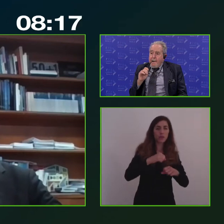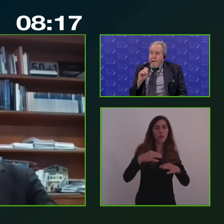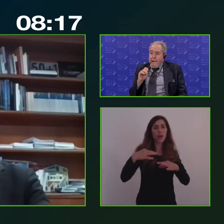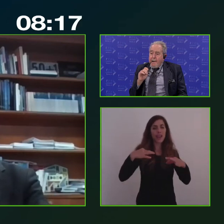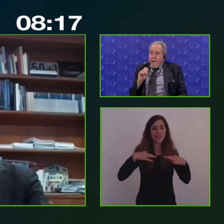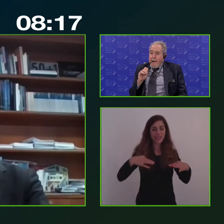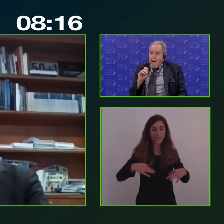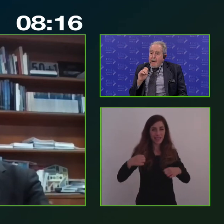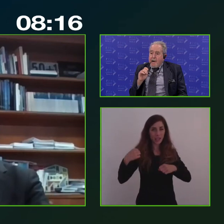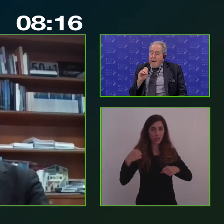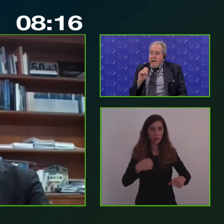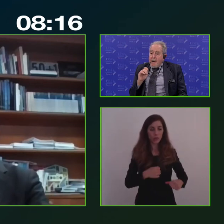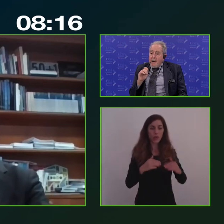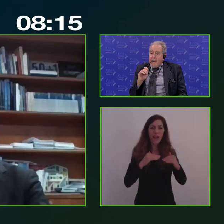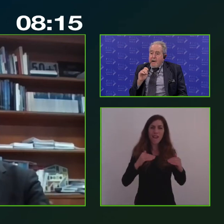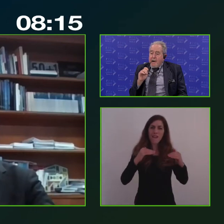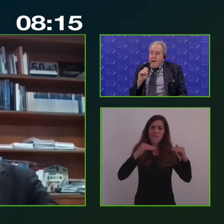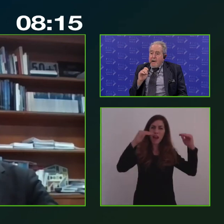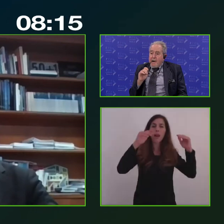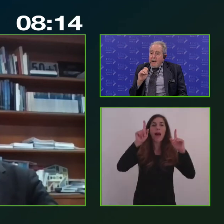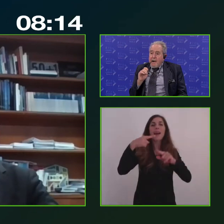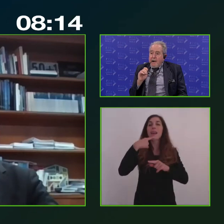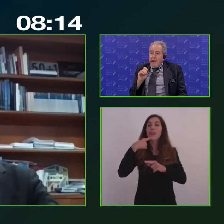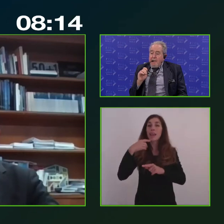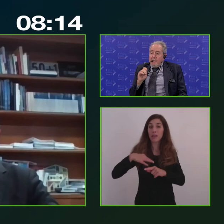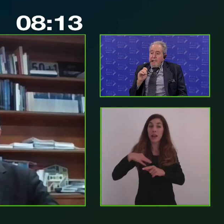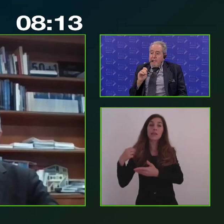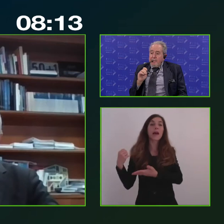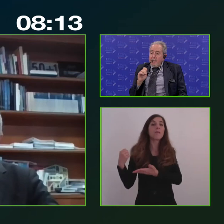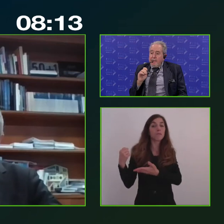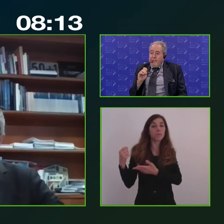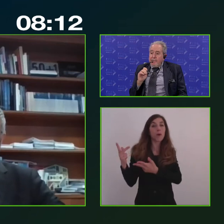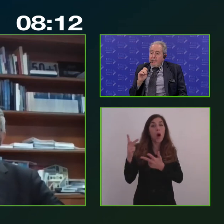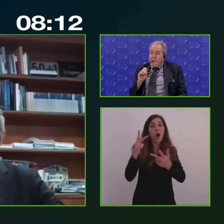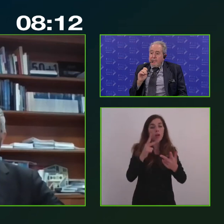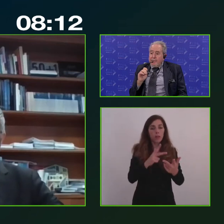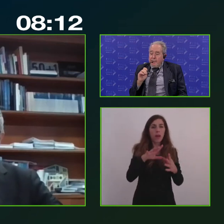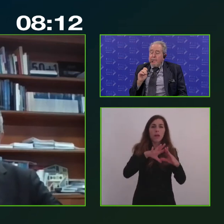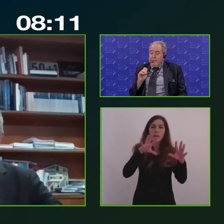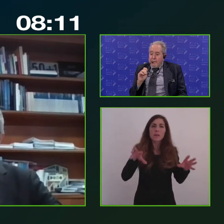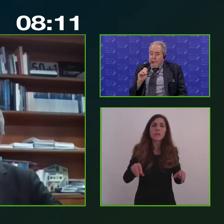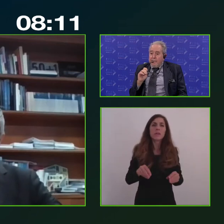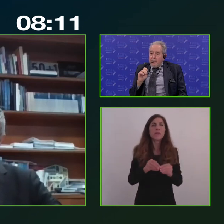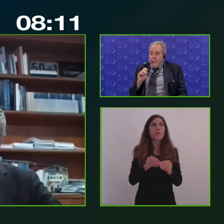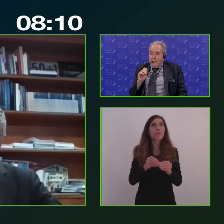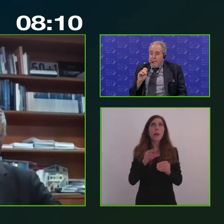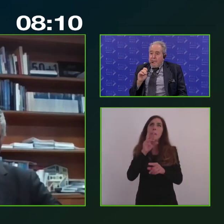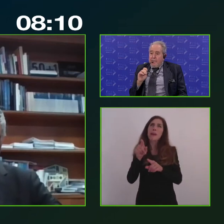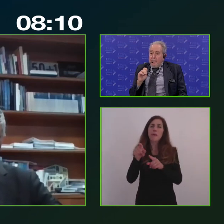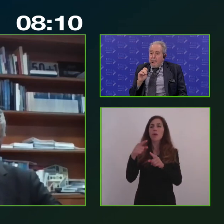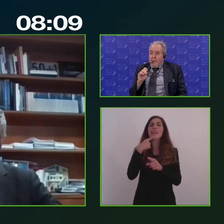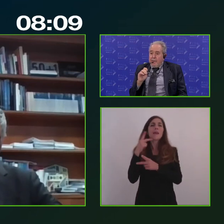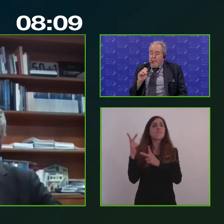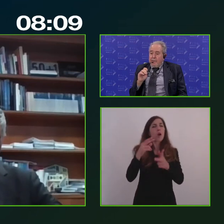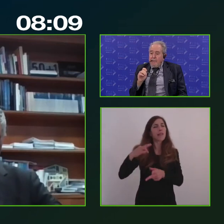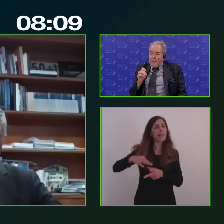livelli, ma anche dei portatori di interesse, intesi in senso ampio, in senso quanto